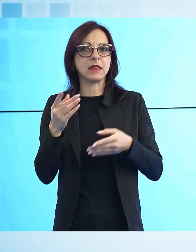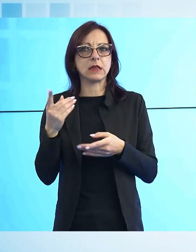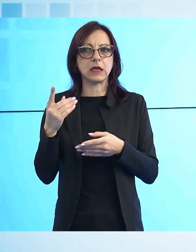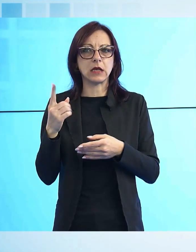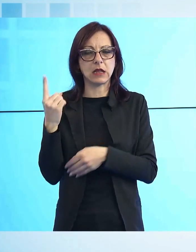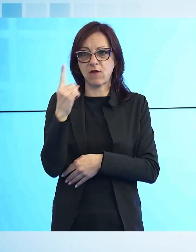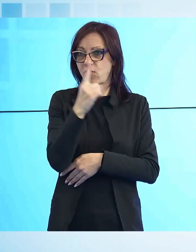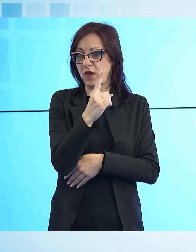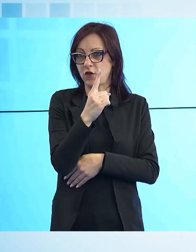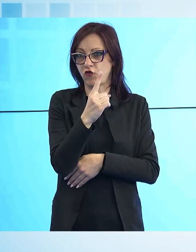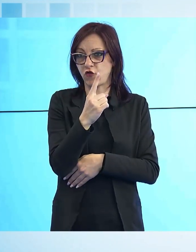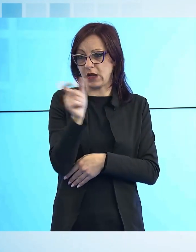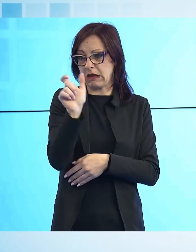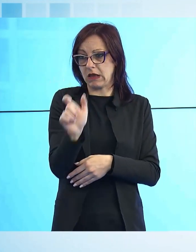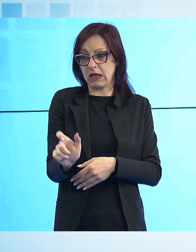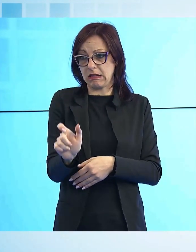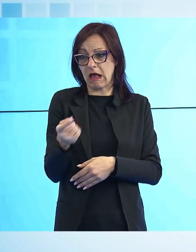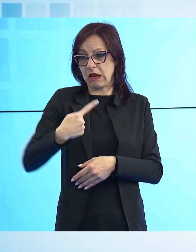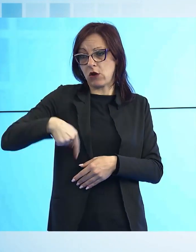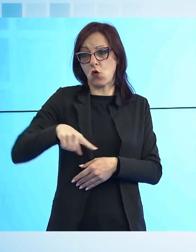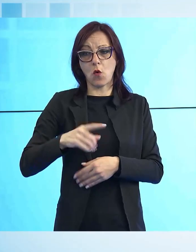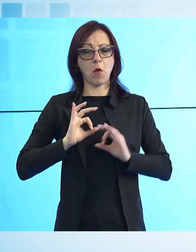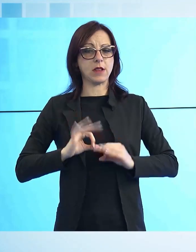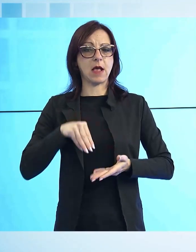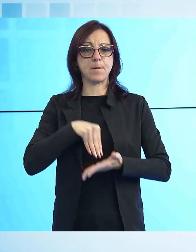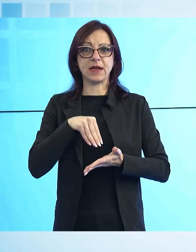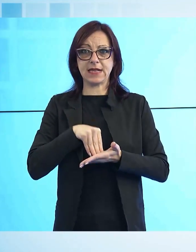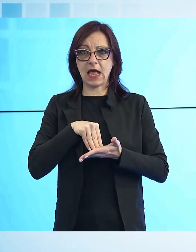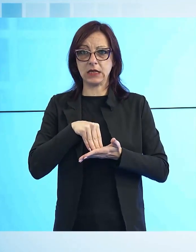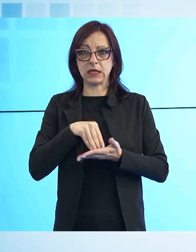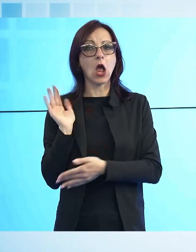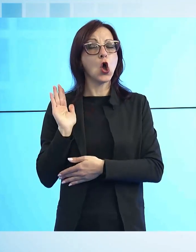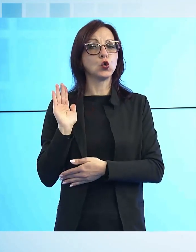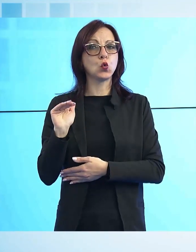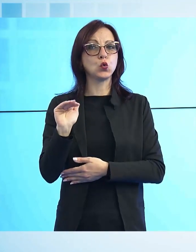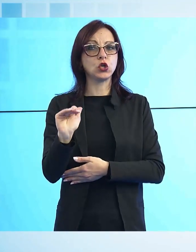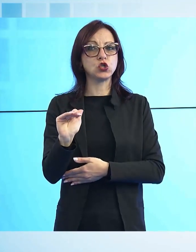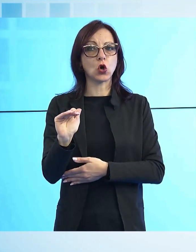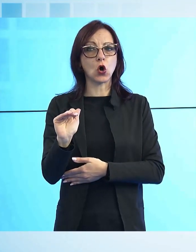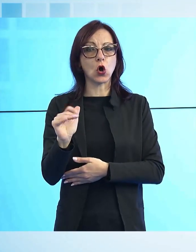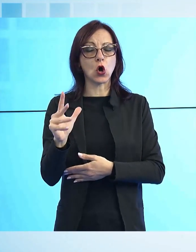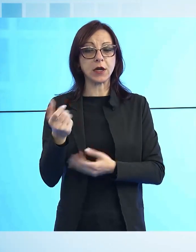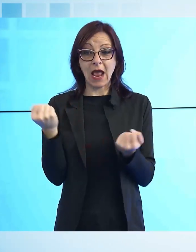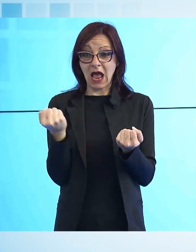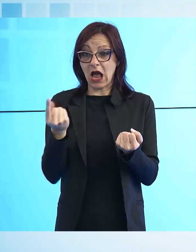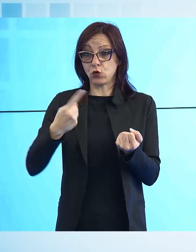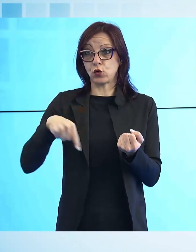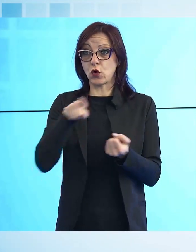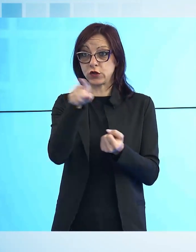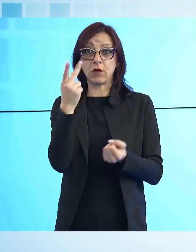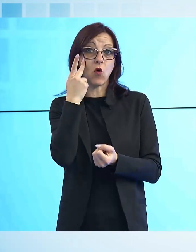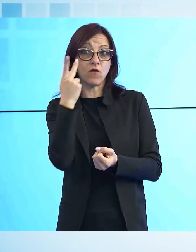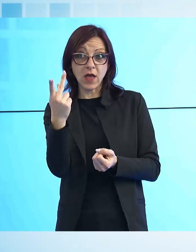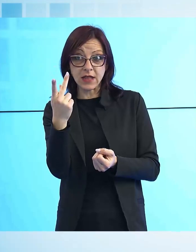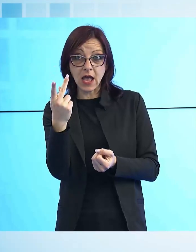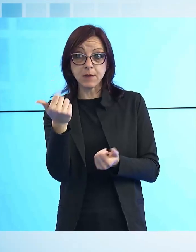della nostra nazione e tutti i giorni è assicurare con le nostre macchine che vedete in divisa ma anche con